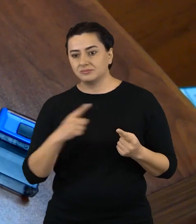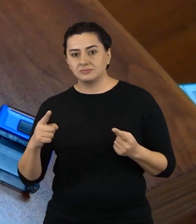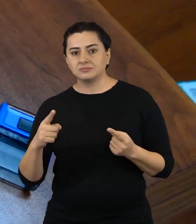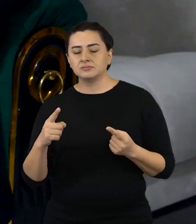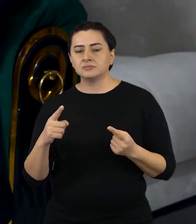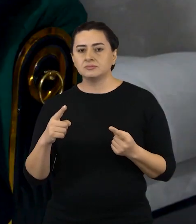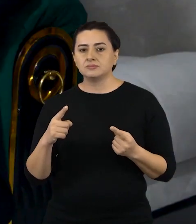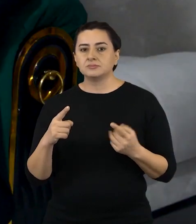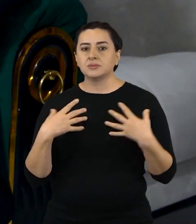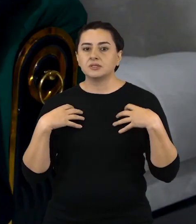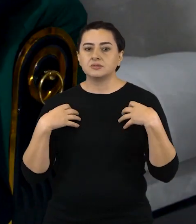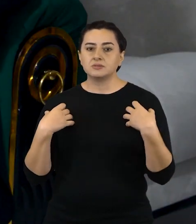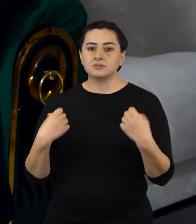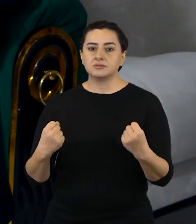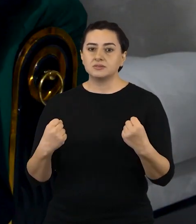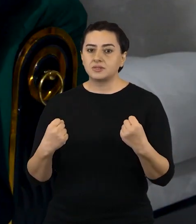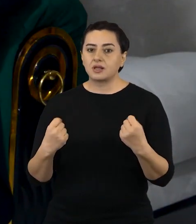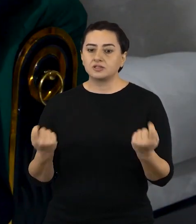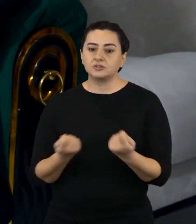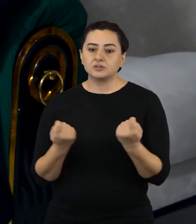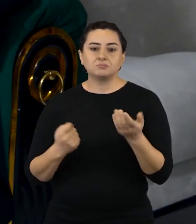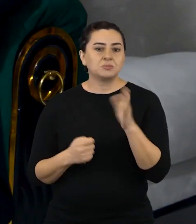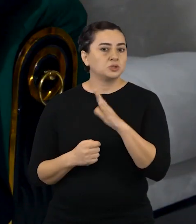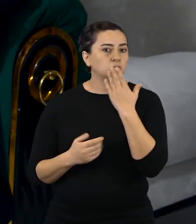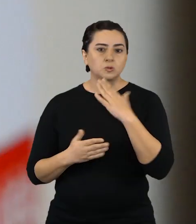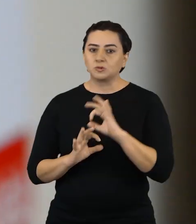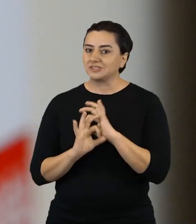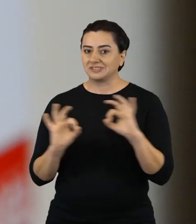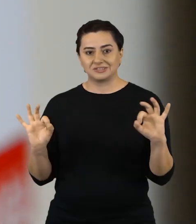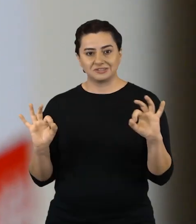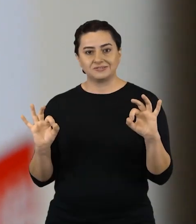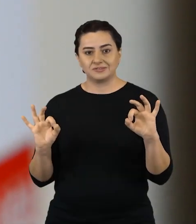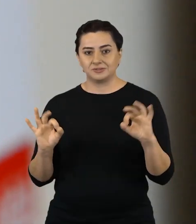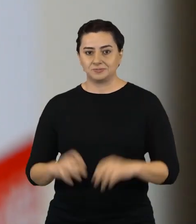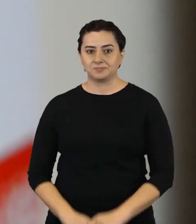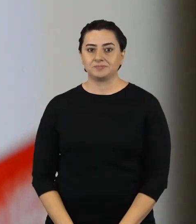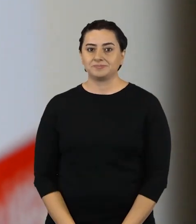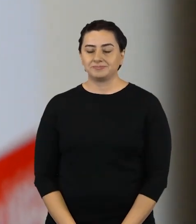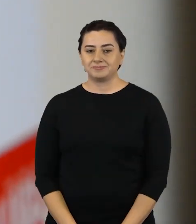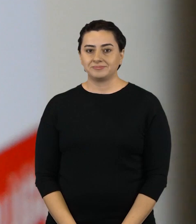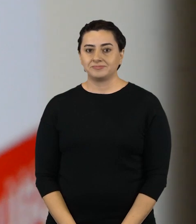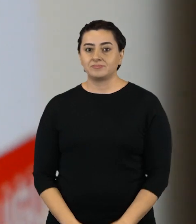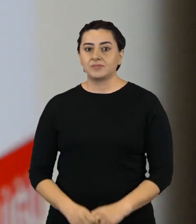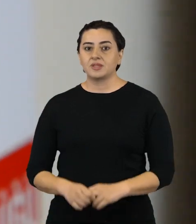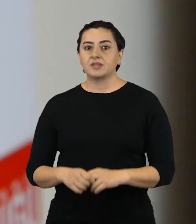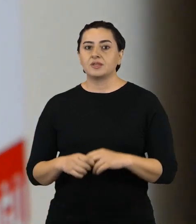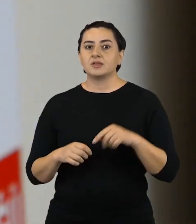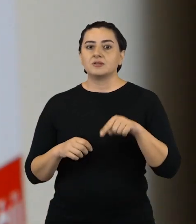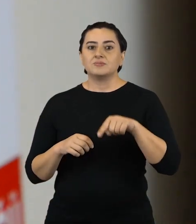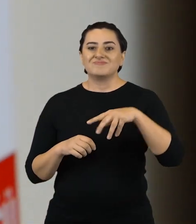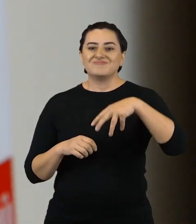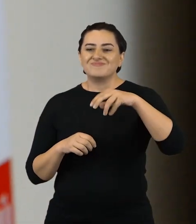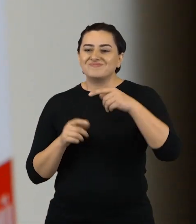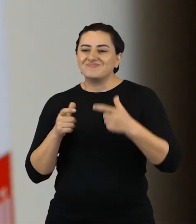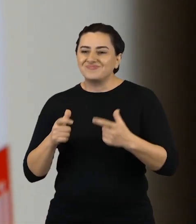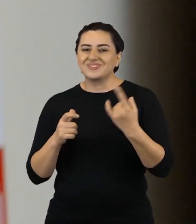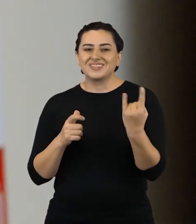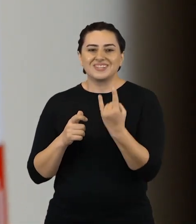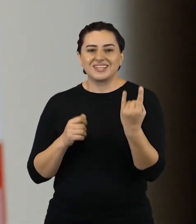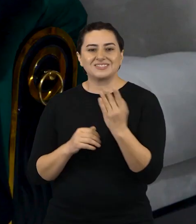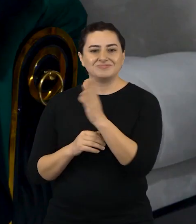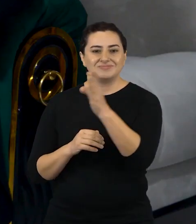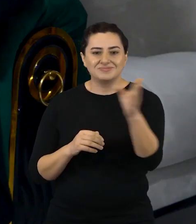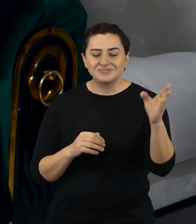تاني بعيادات متنقلة مرة نزلت فترة على الداخل السوري على مشفى